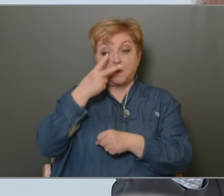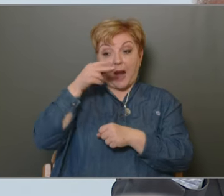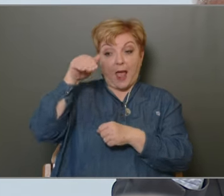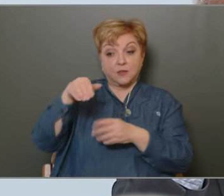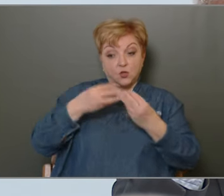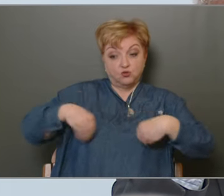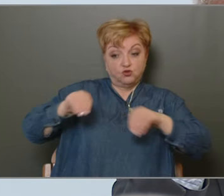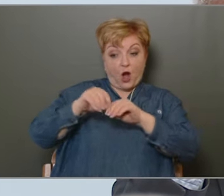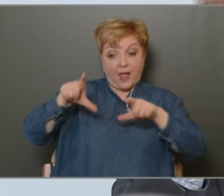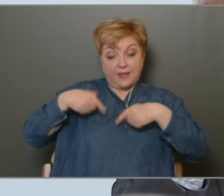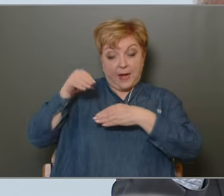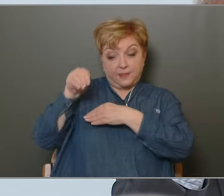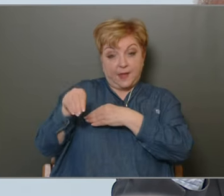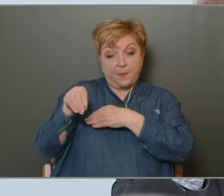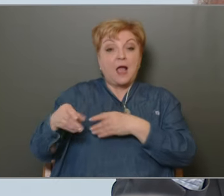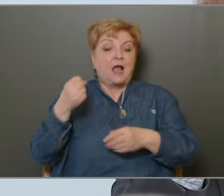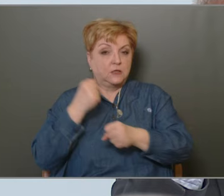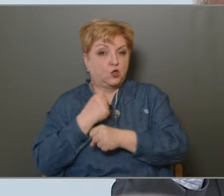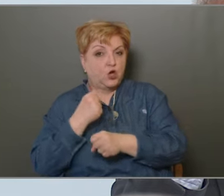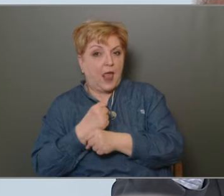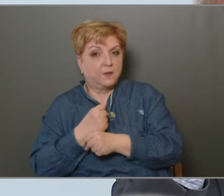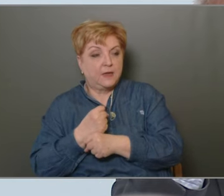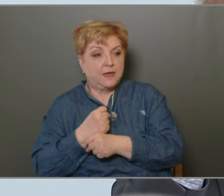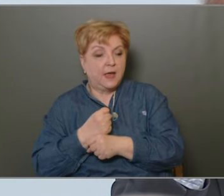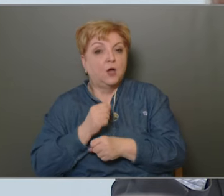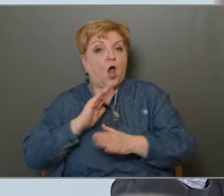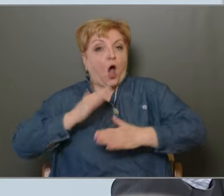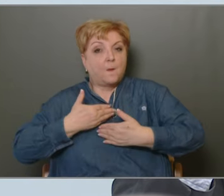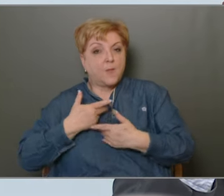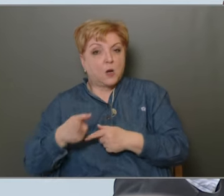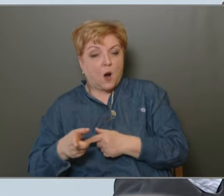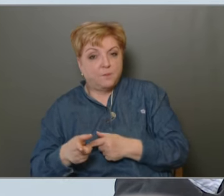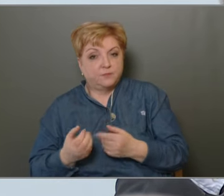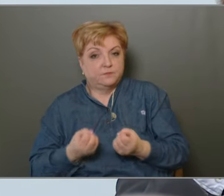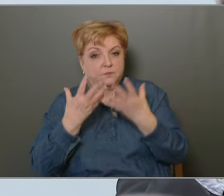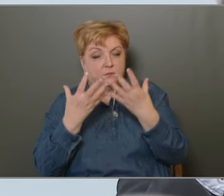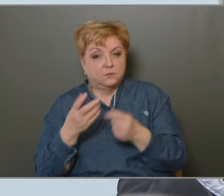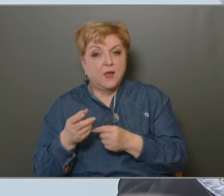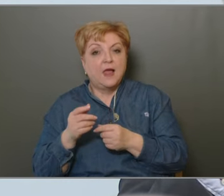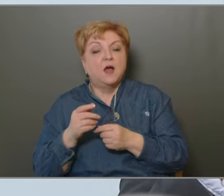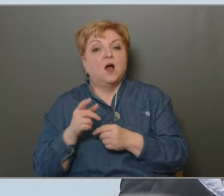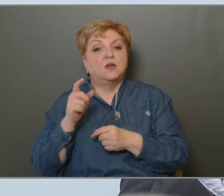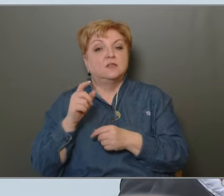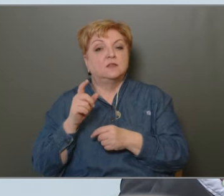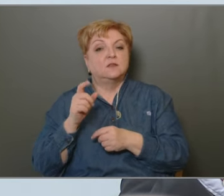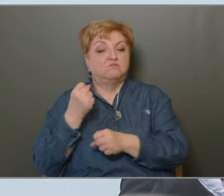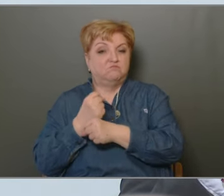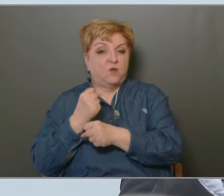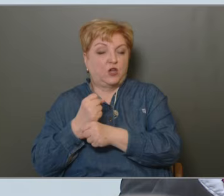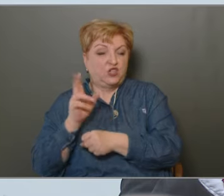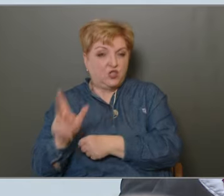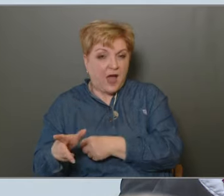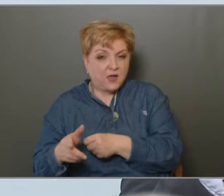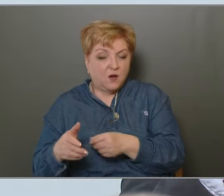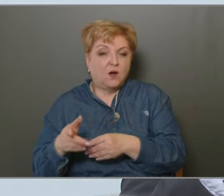életébe, hogy ezek a cselekmények hamarabb felderítése kerülnek Az elkövetők pedig általában, ez egy külön